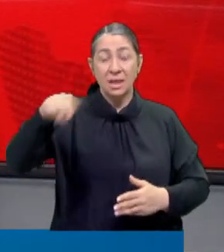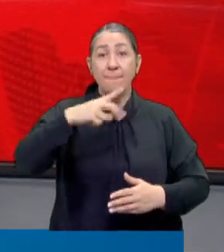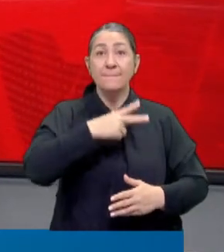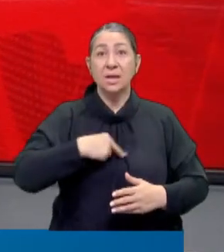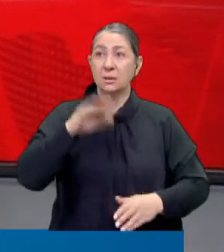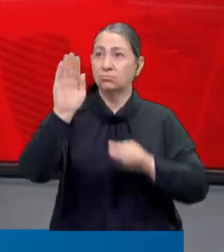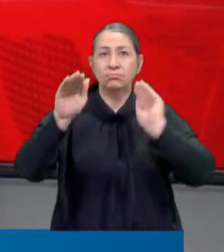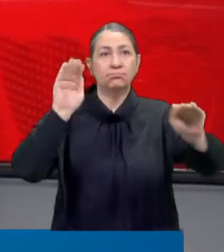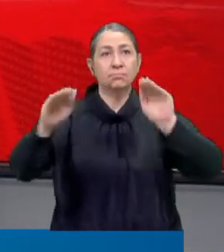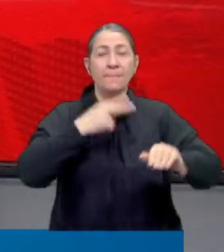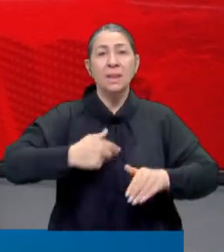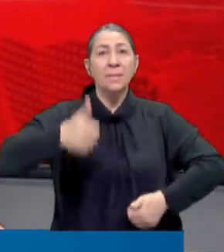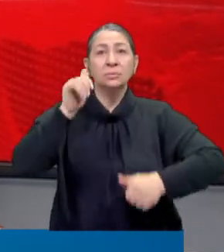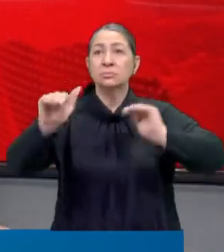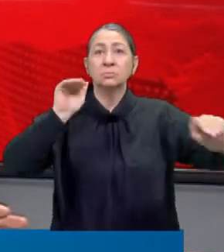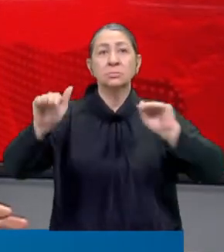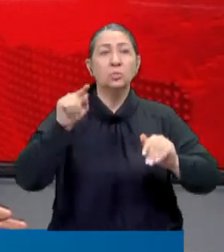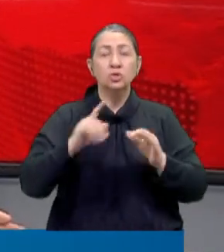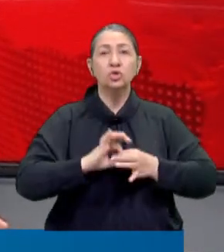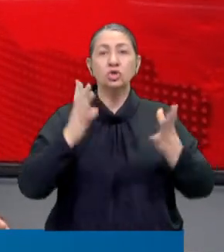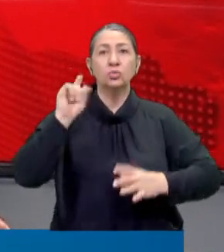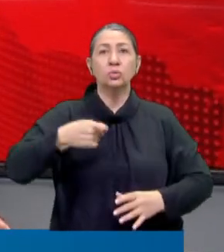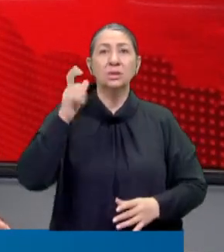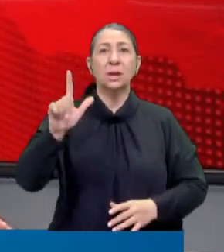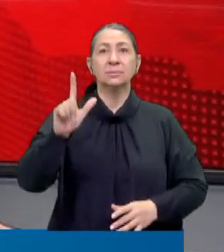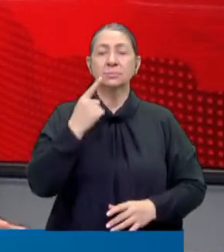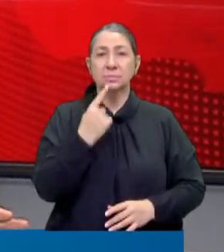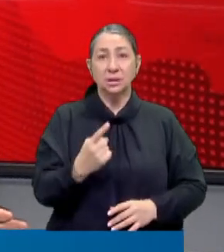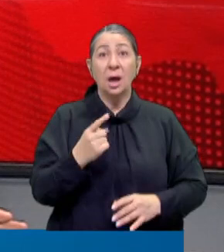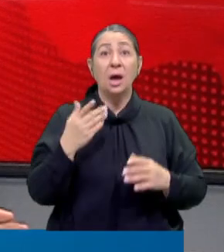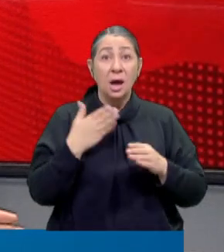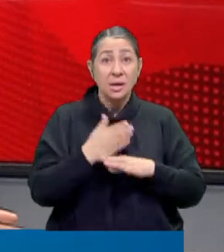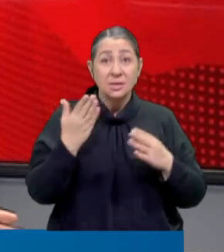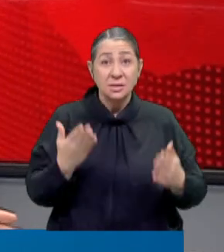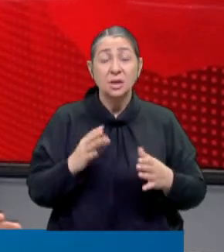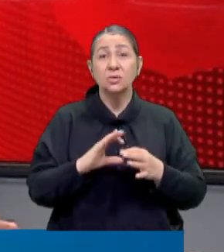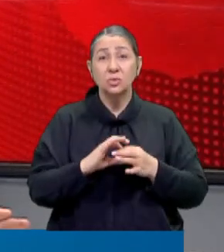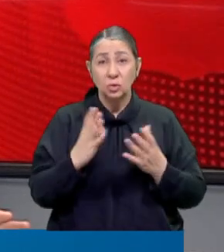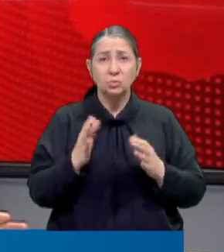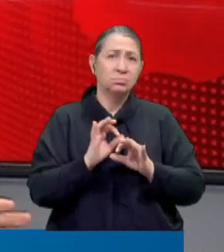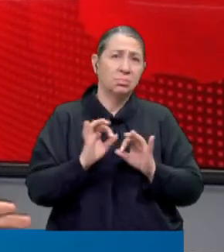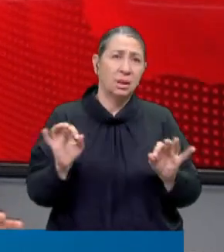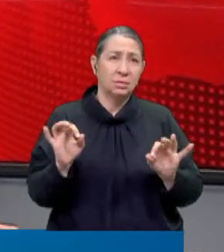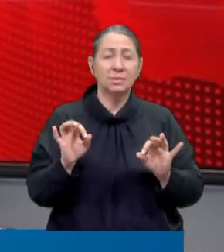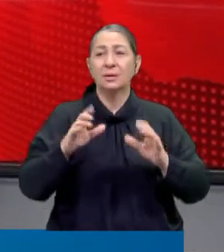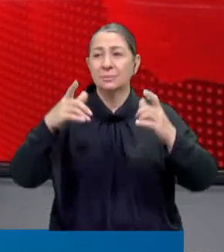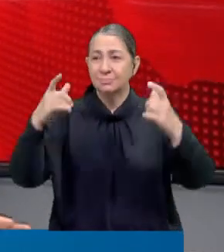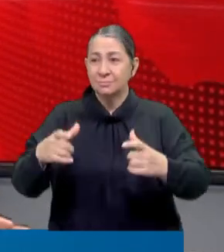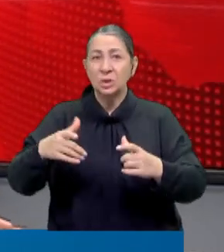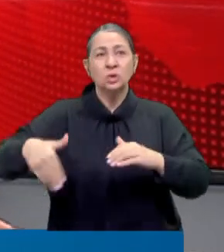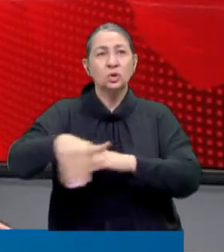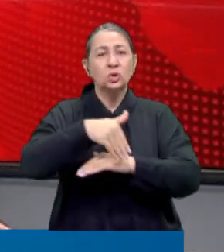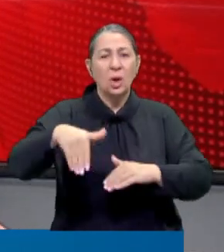belediyelere seslendi. Belediye başkanlarına buna bir çözüm bulunması gerekiyor diye. Aslında çözüm net barınaklar işte